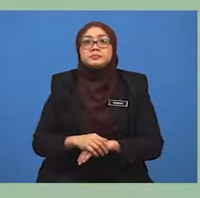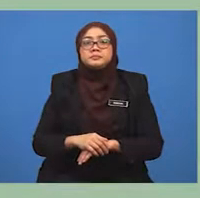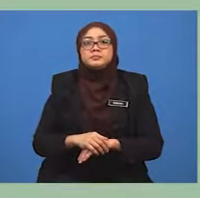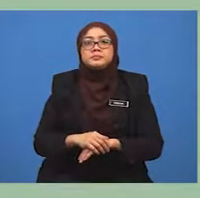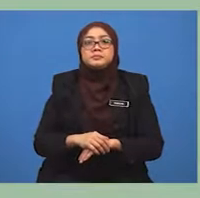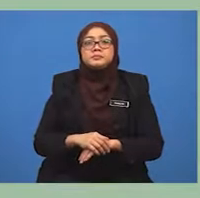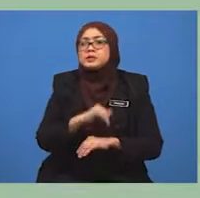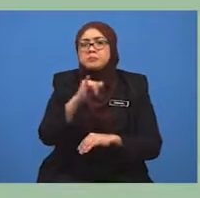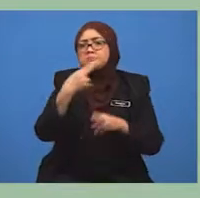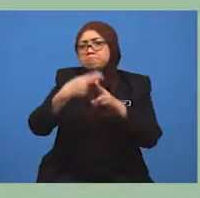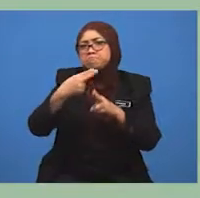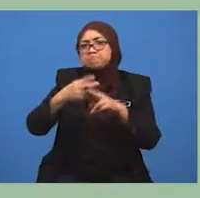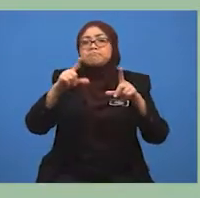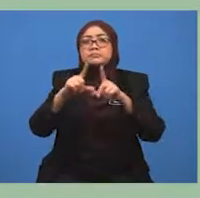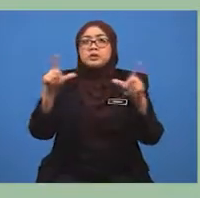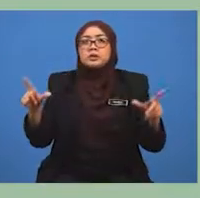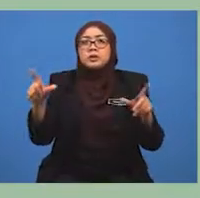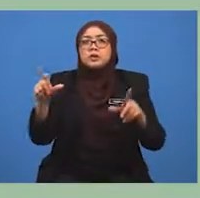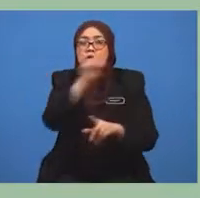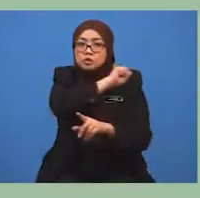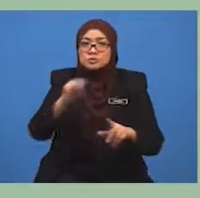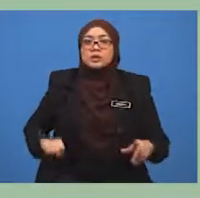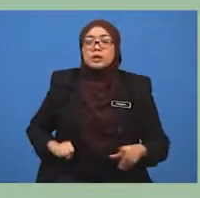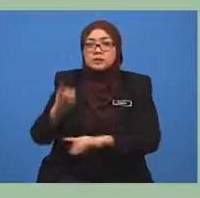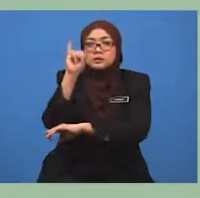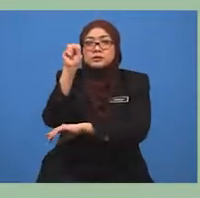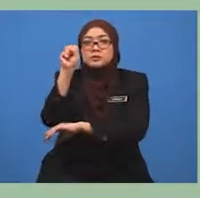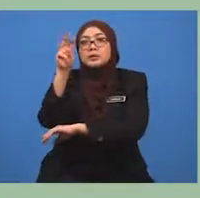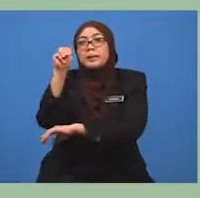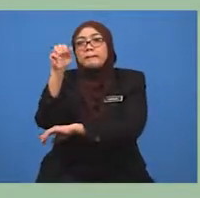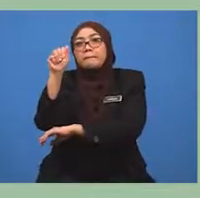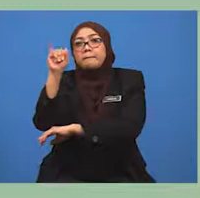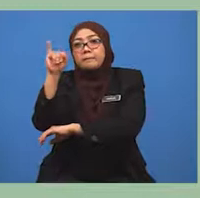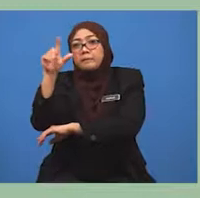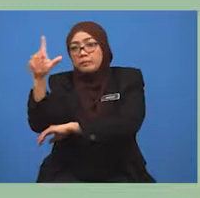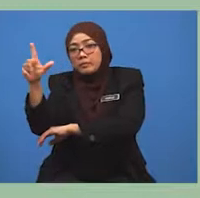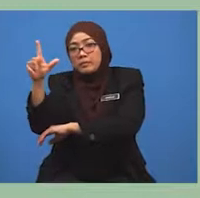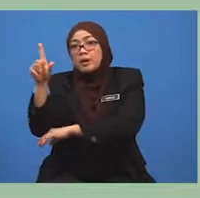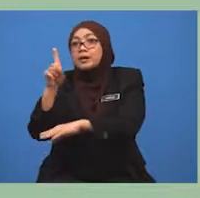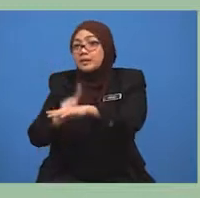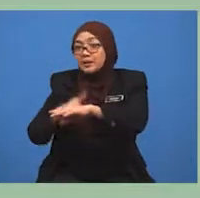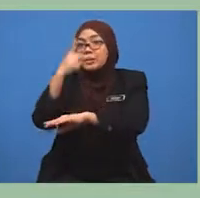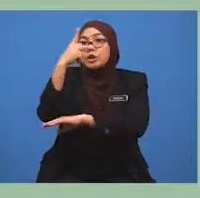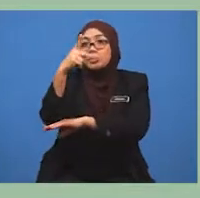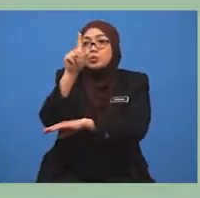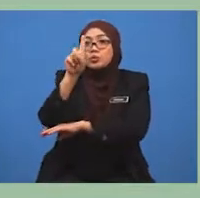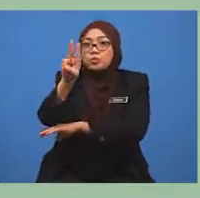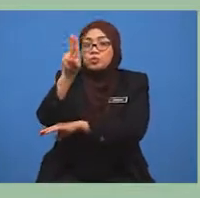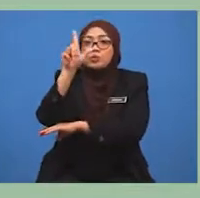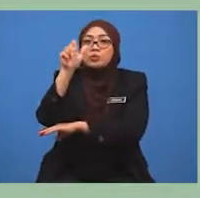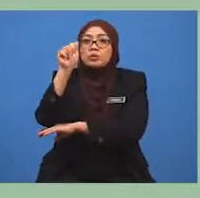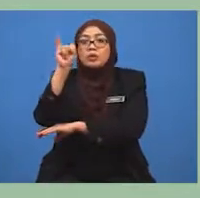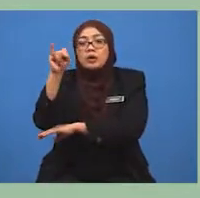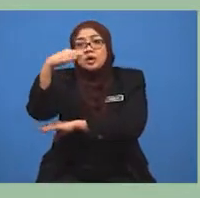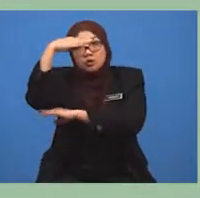Sultan Ismail yang terletak di Senai, daerah Kulai, Johor. Ia merupakan sebuah